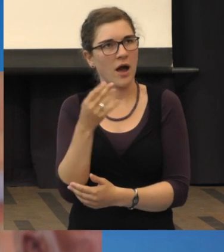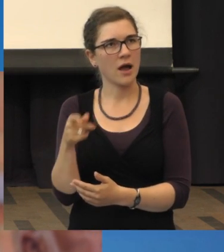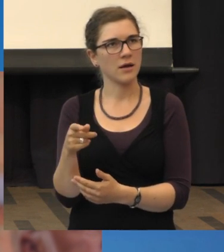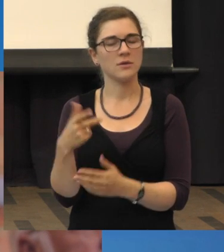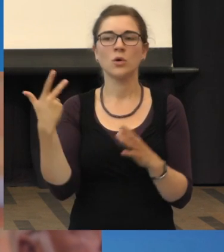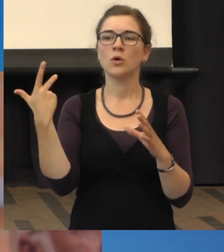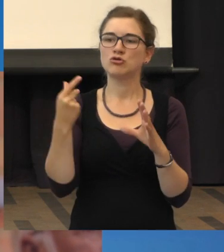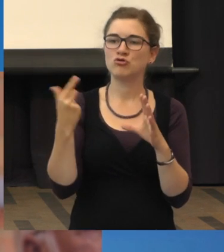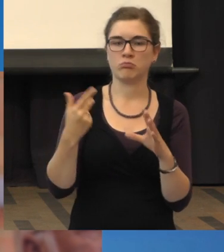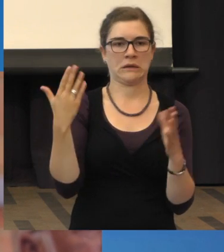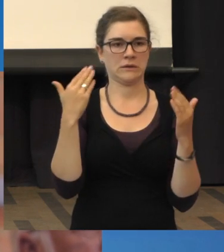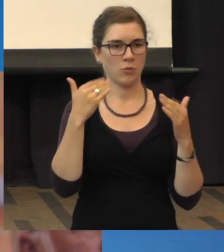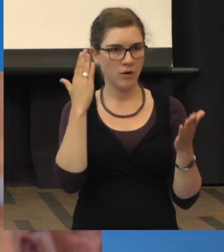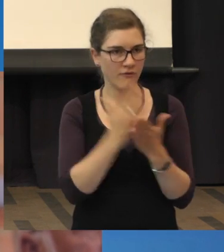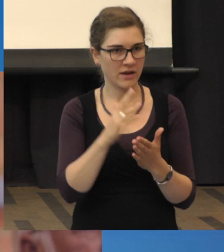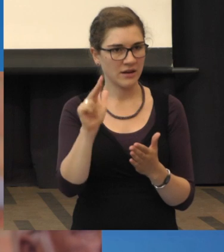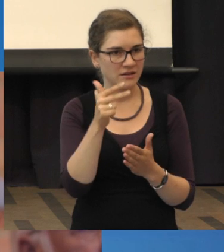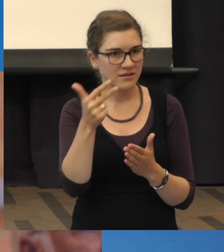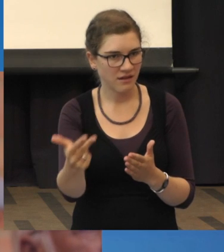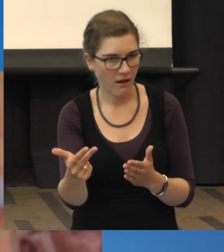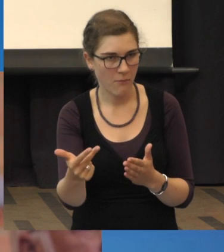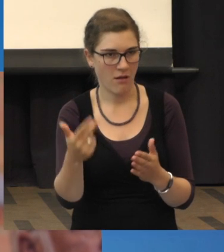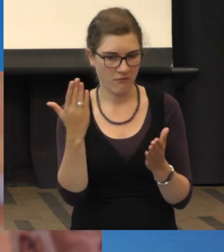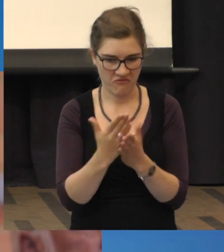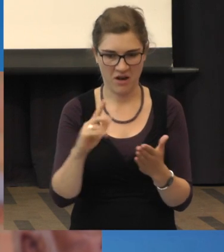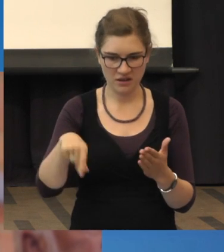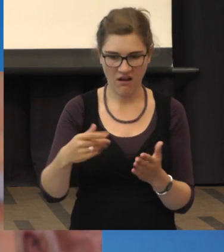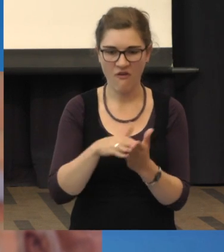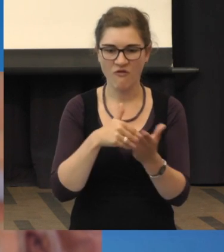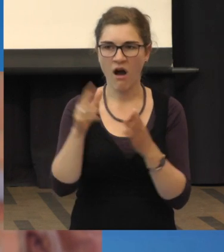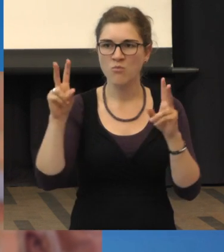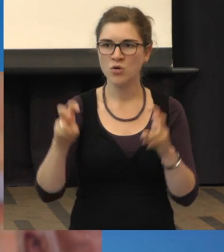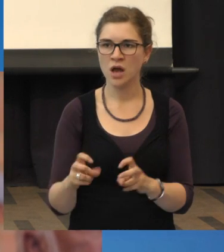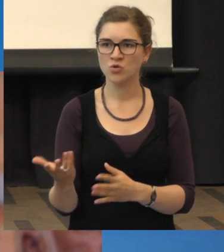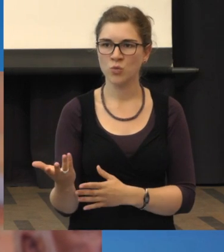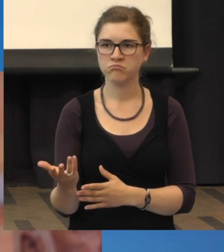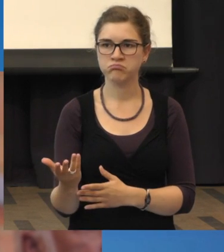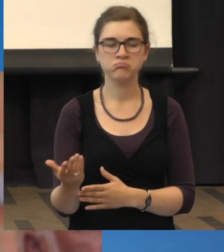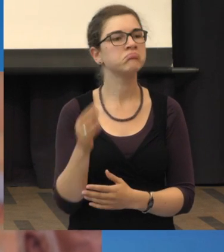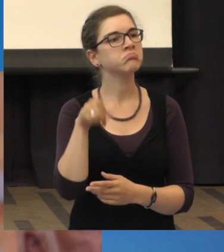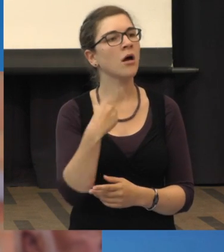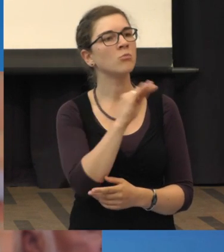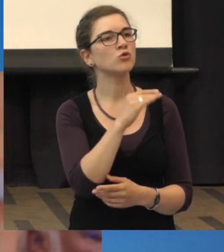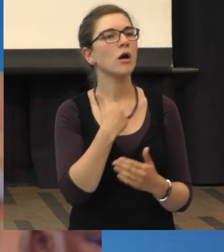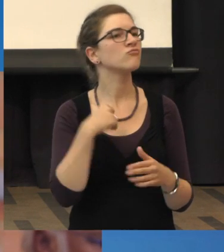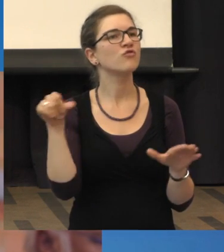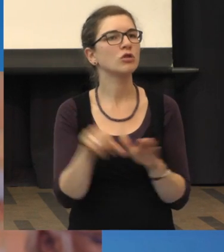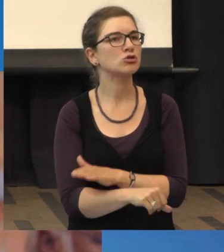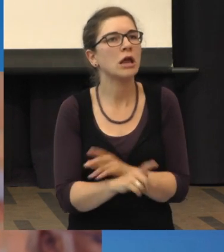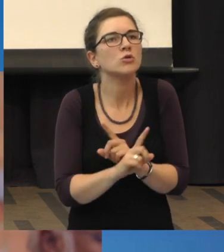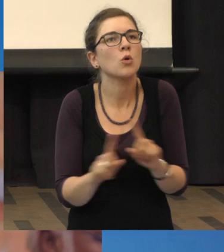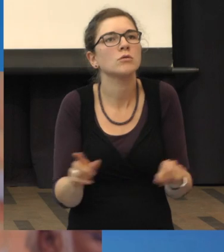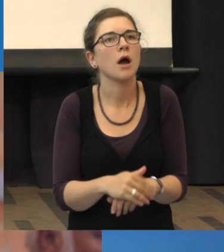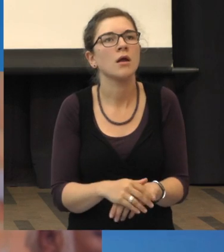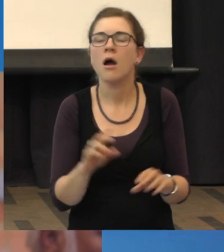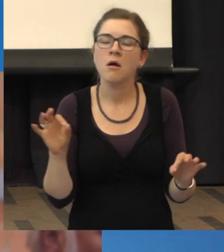dieser Spritzenkur, dreimal Spritzen und dann die Farbuntersuchung, dann wird gesagt, es hat sich nicht verschlechtert, wir brauchen jetzt nichts zu machen.